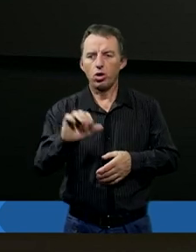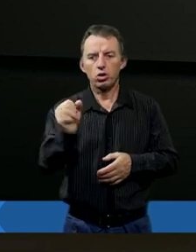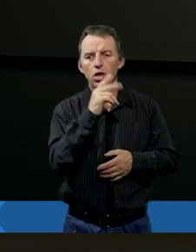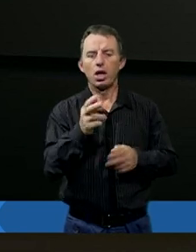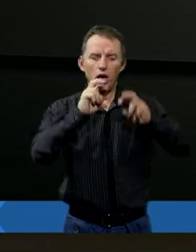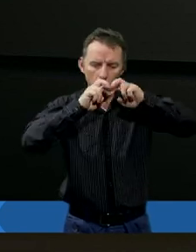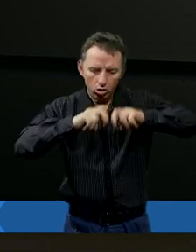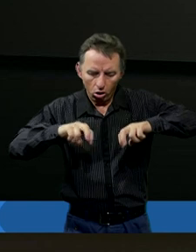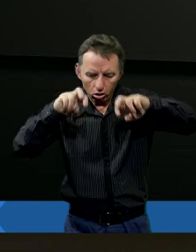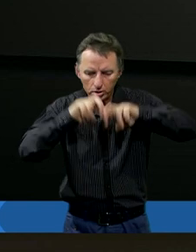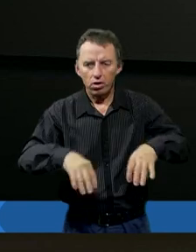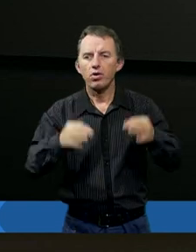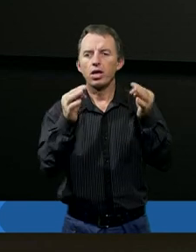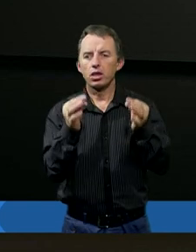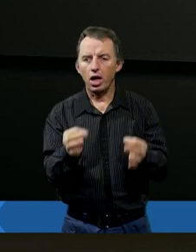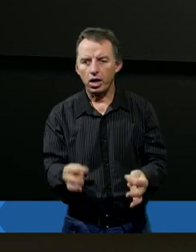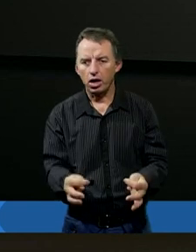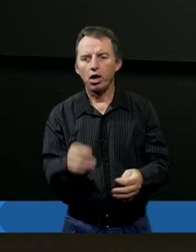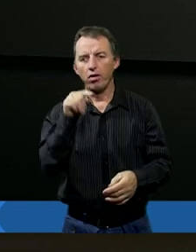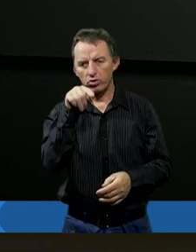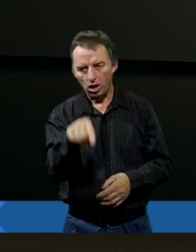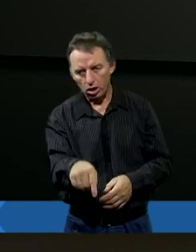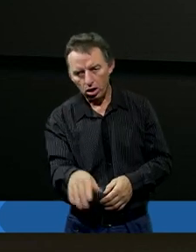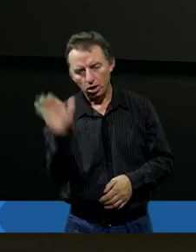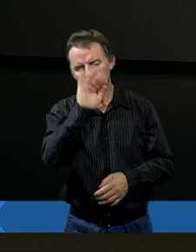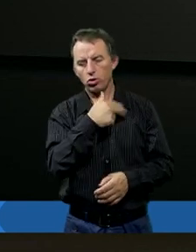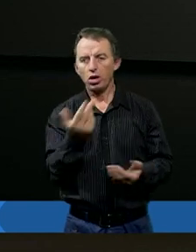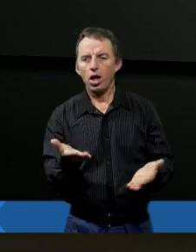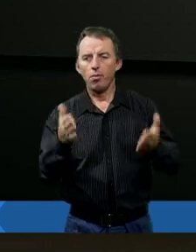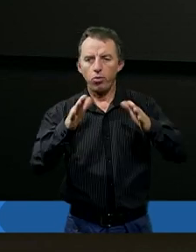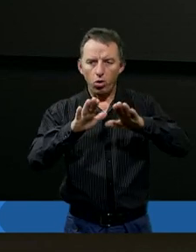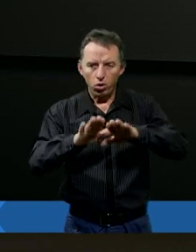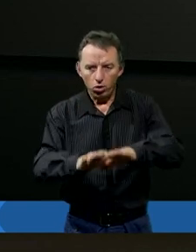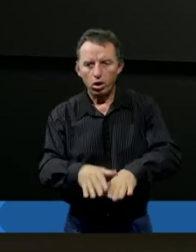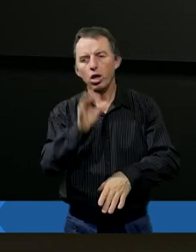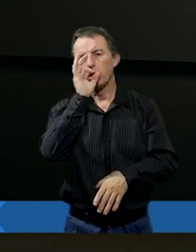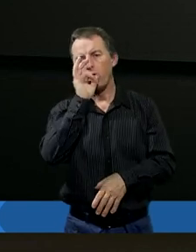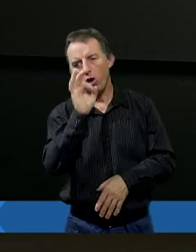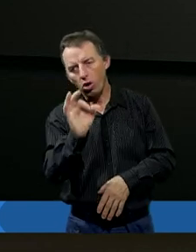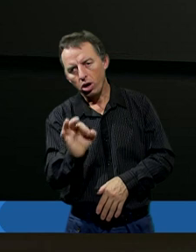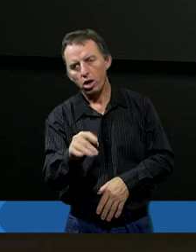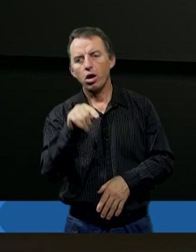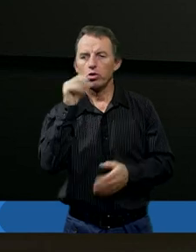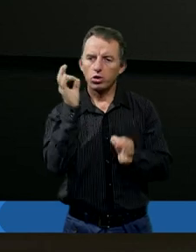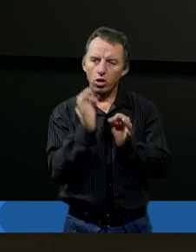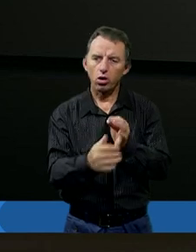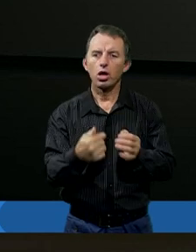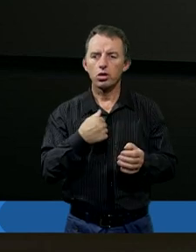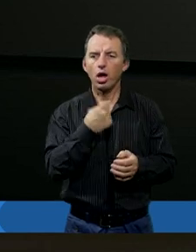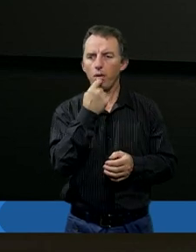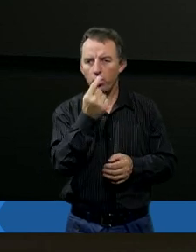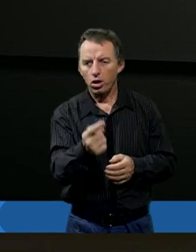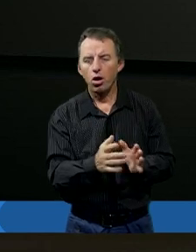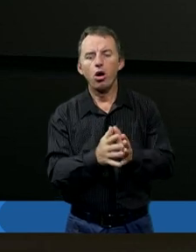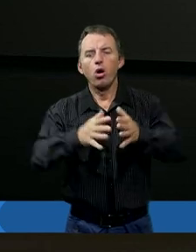jednak rozpatrywanie teraz, wtedy, kiedy Bóg nam błogosławi, kiedy jest dobrze. Szczególnie ja powiem